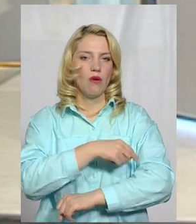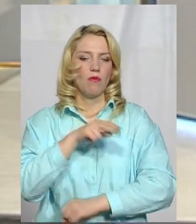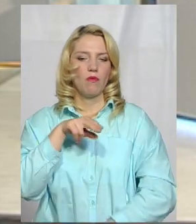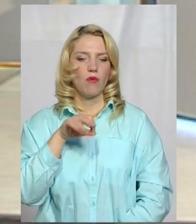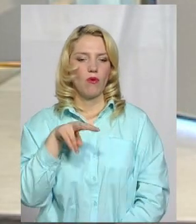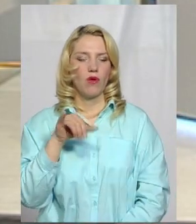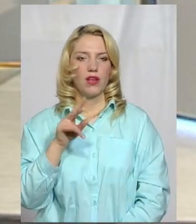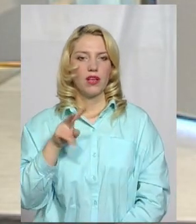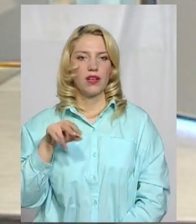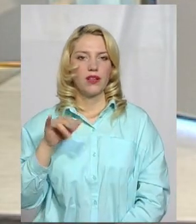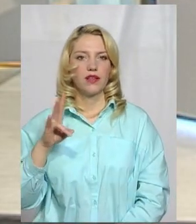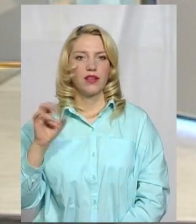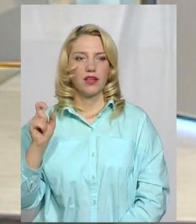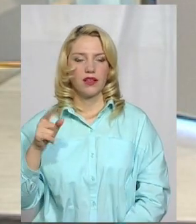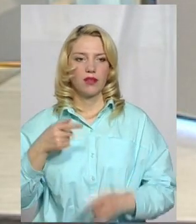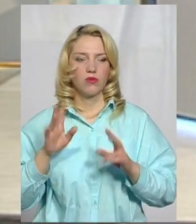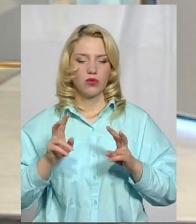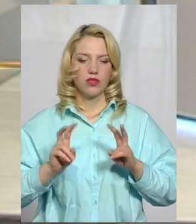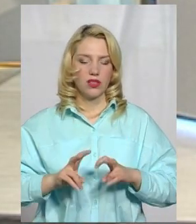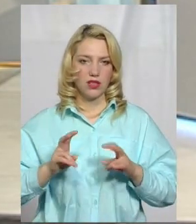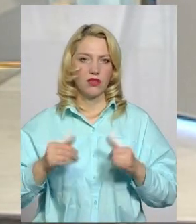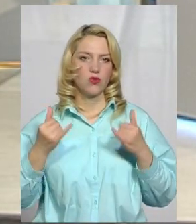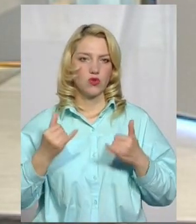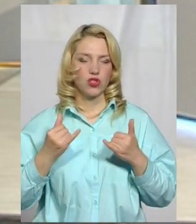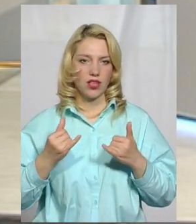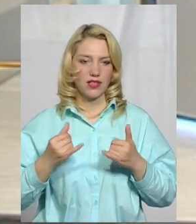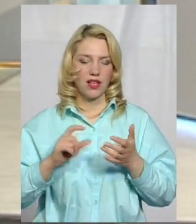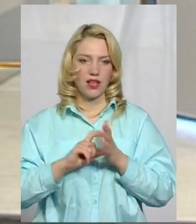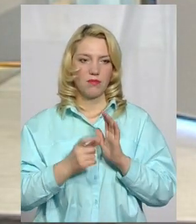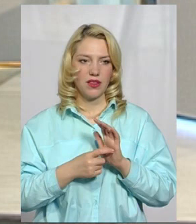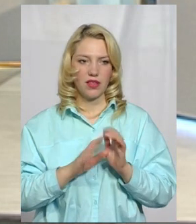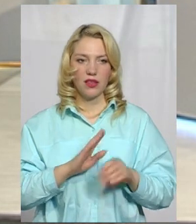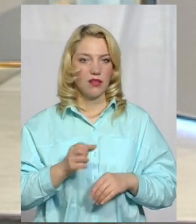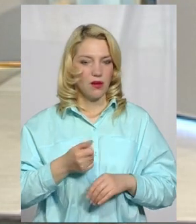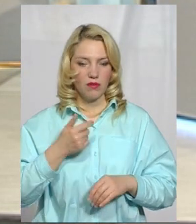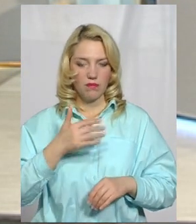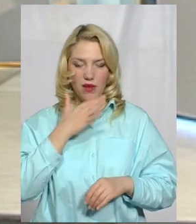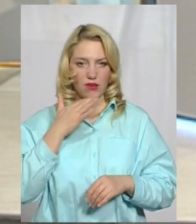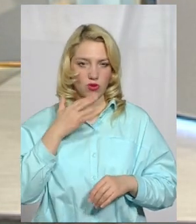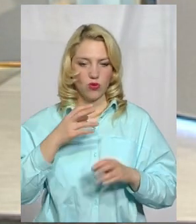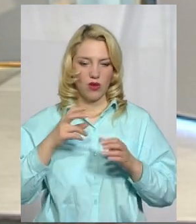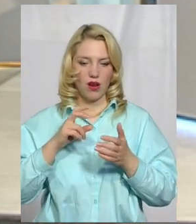будуть сидіти в набагато світліших кабінетах, сучасних. І не покілька лікарів.